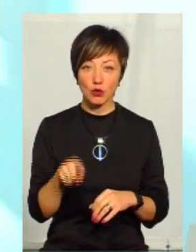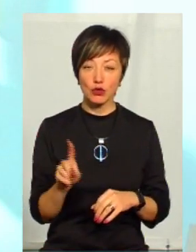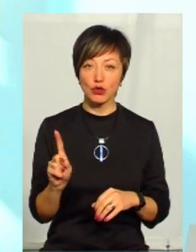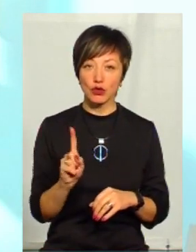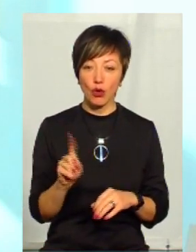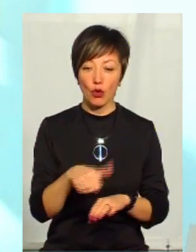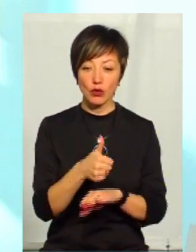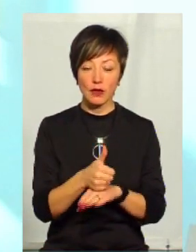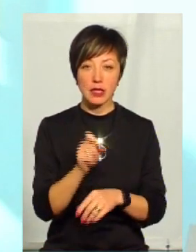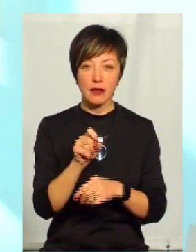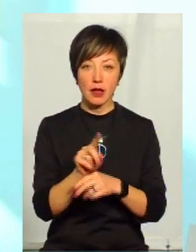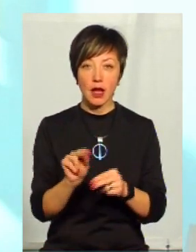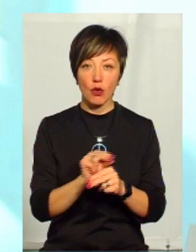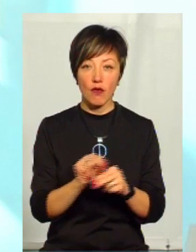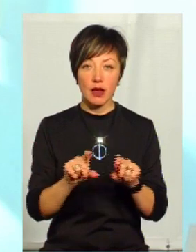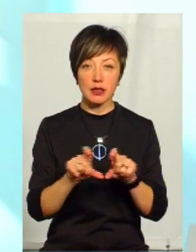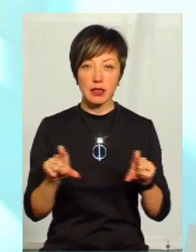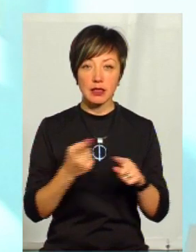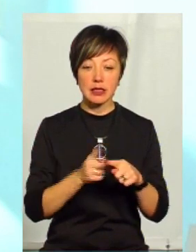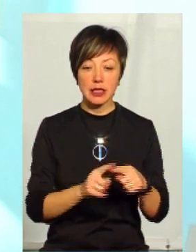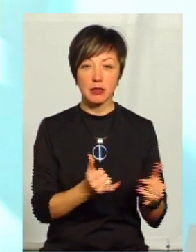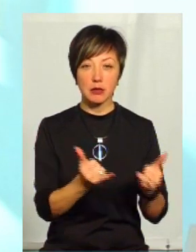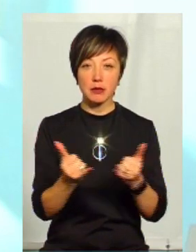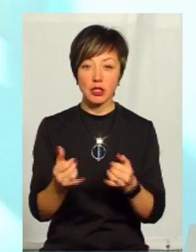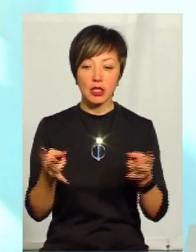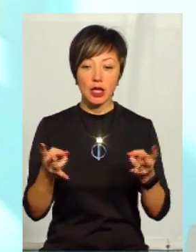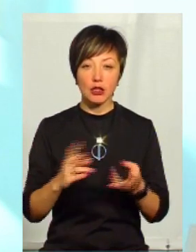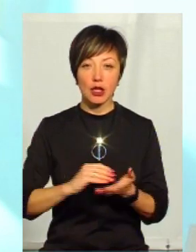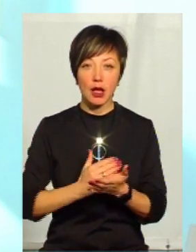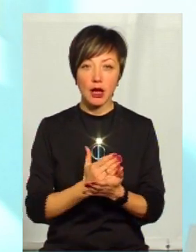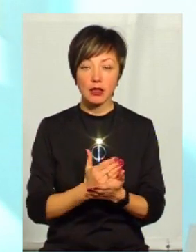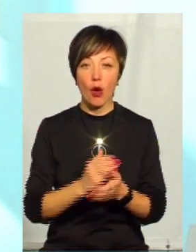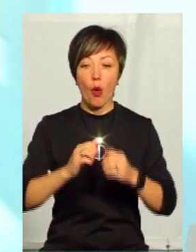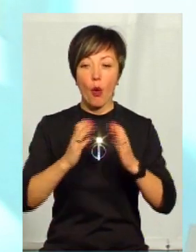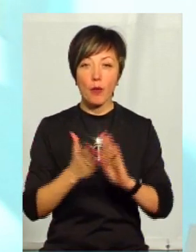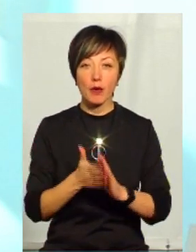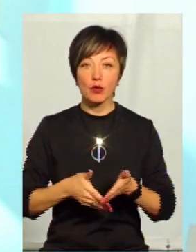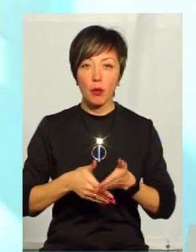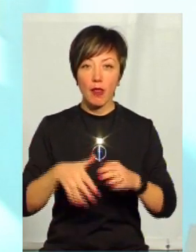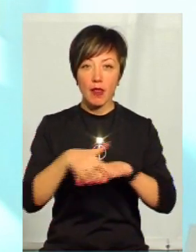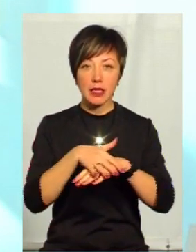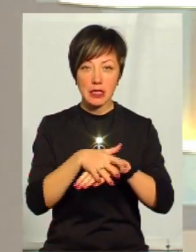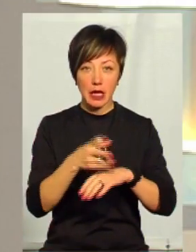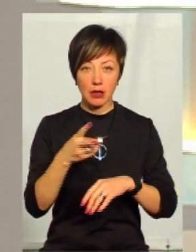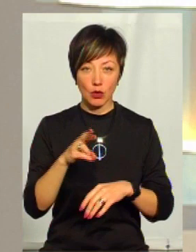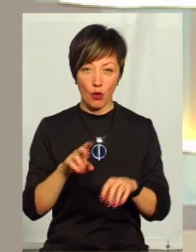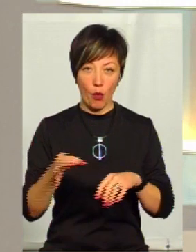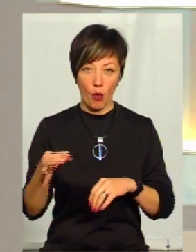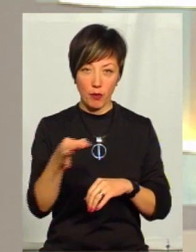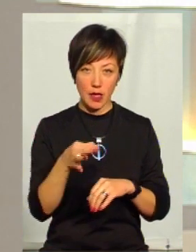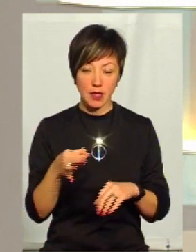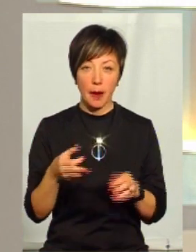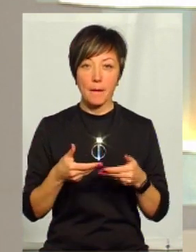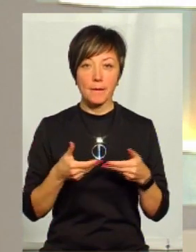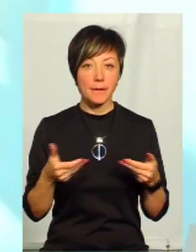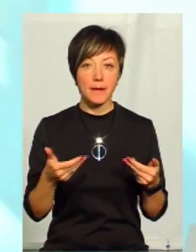основне завдання лікувального закладу – це забезпечити належну якість, необхідний об'єм допомоги населенню області. Тобто,